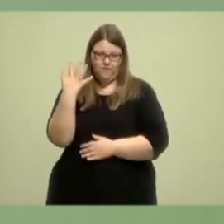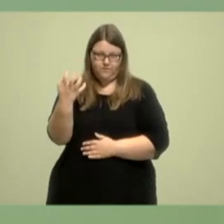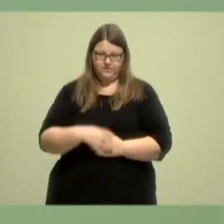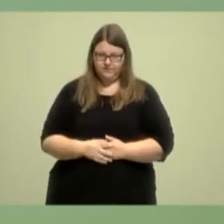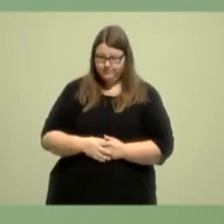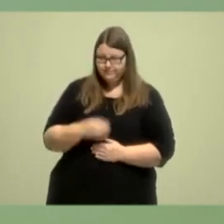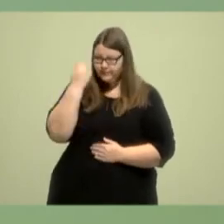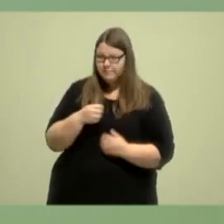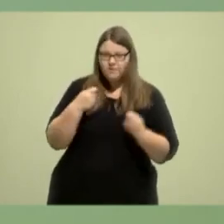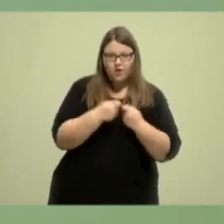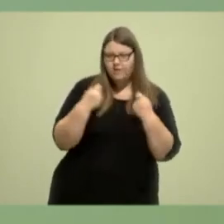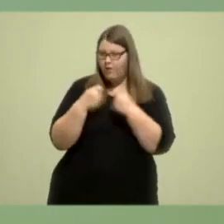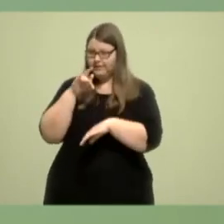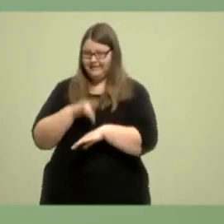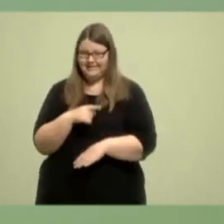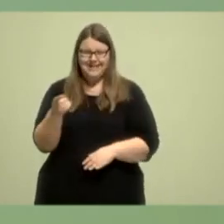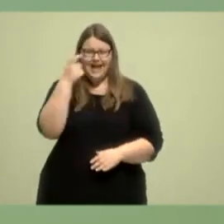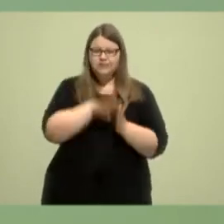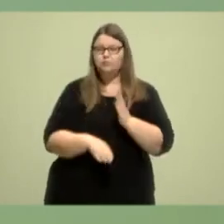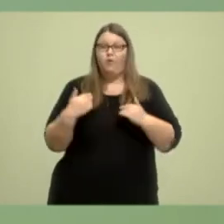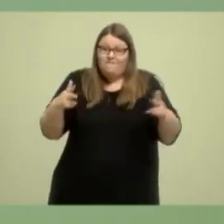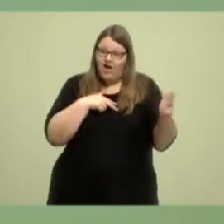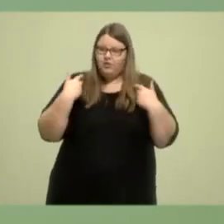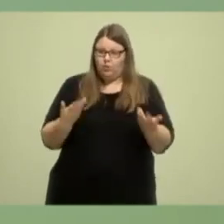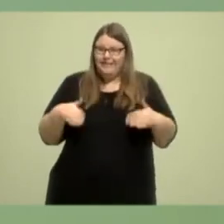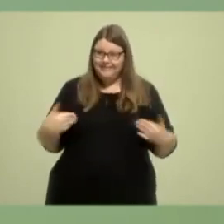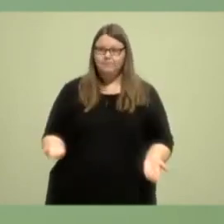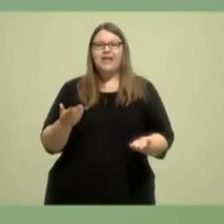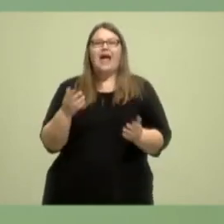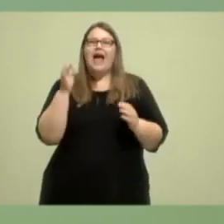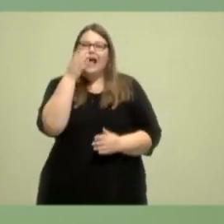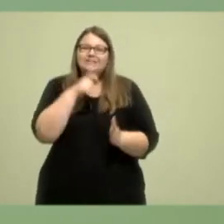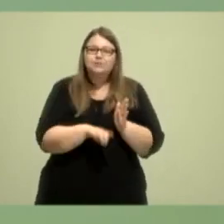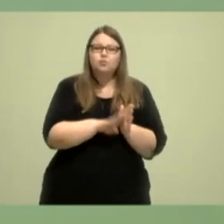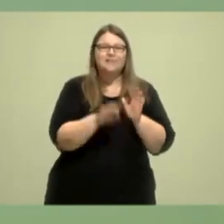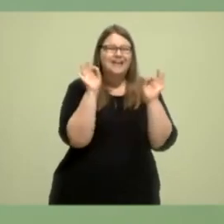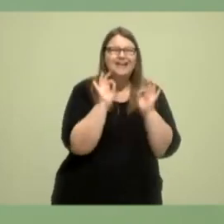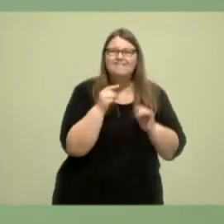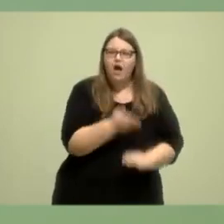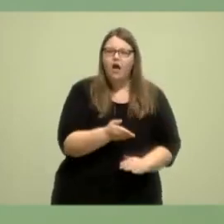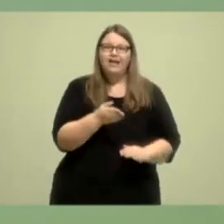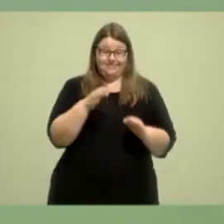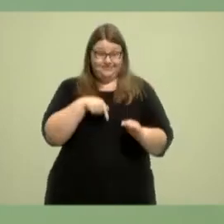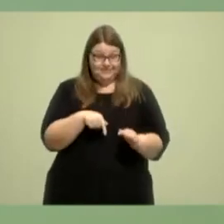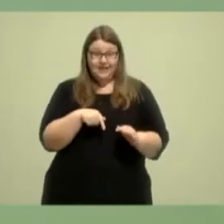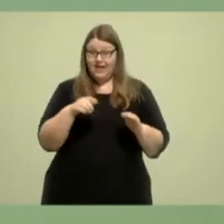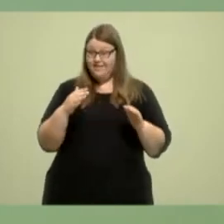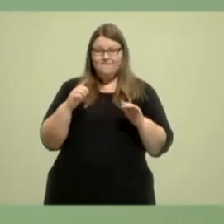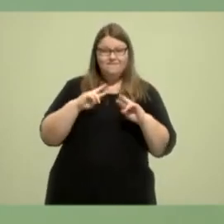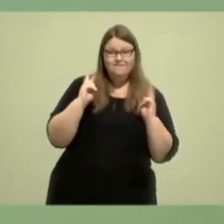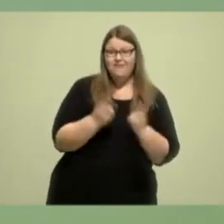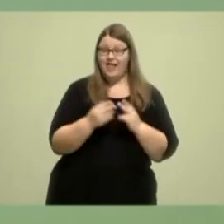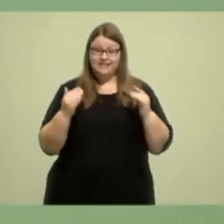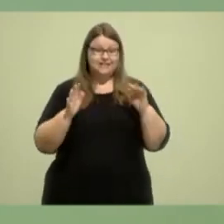Freundinnen und Freunde, Rassismus ist Realität, Rassismus ist Gefahr. Rassismus ist die größte Gefahr für eine gerechte und